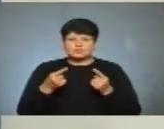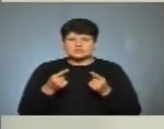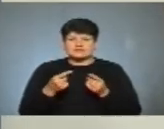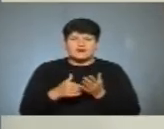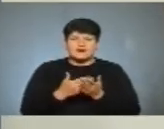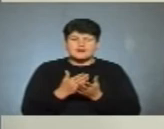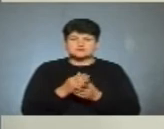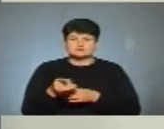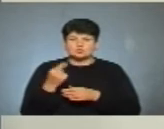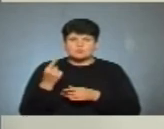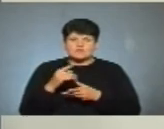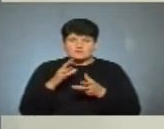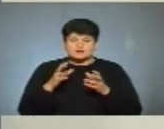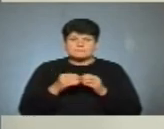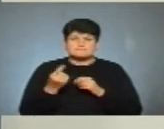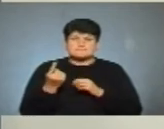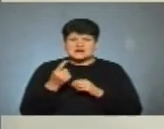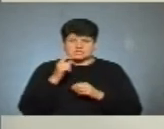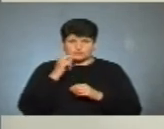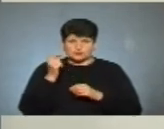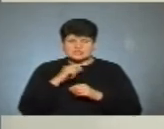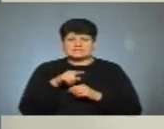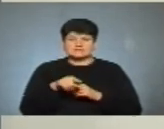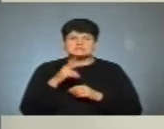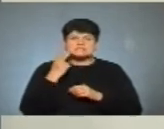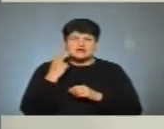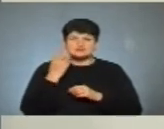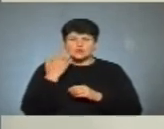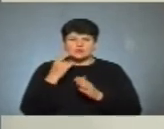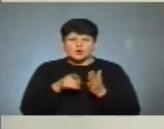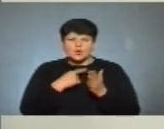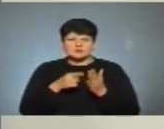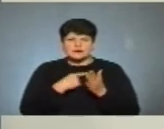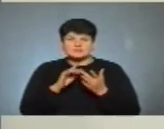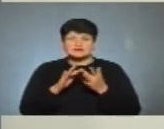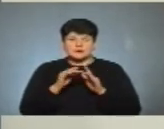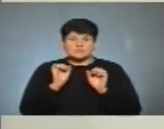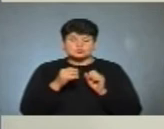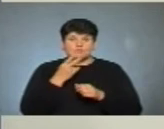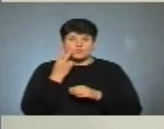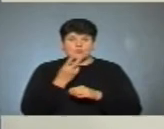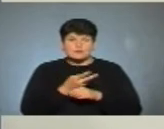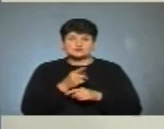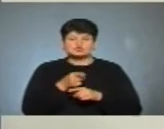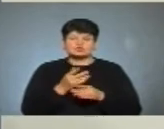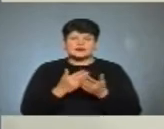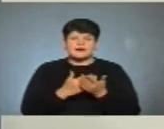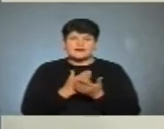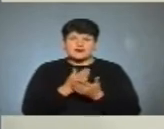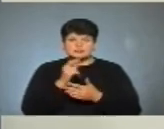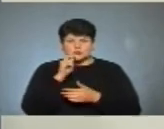карта Тернопільщини, в принципі, перша в Україні. Бо завжди, коли ми там гуртаємо соцмережі, ми можемо побачити, що є карти там